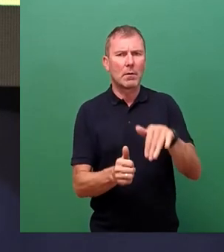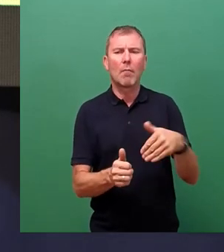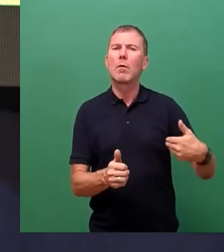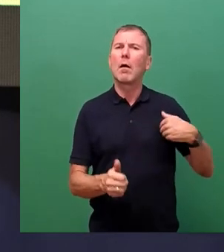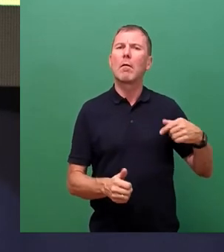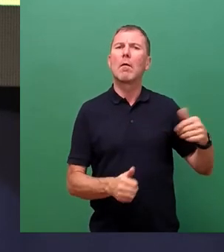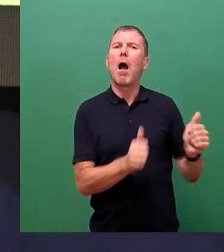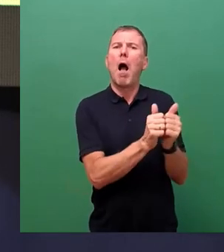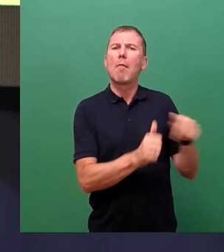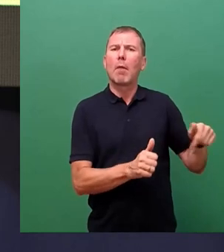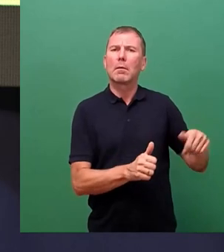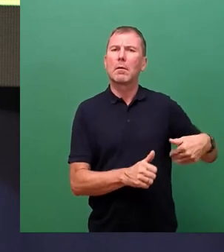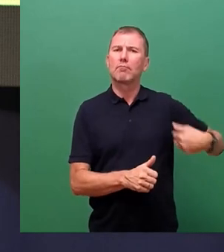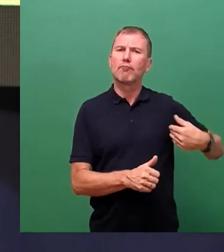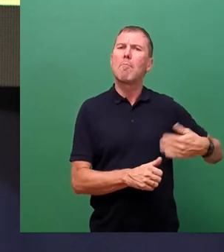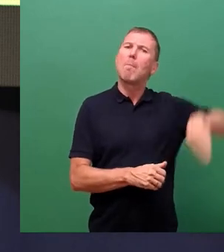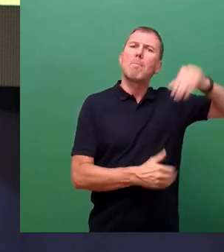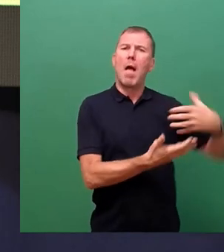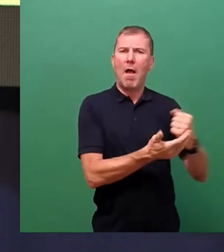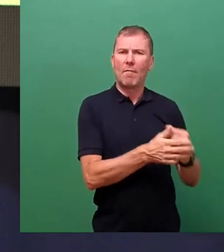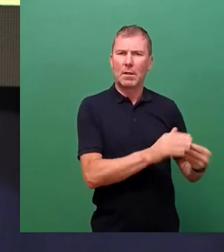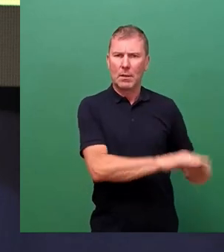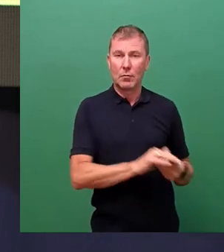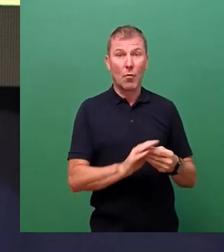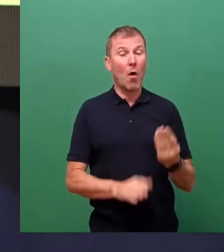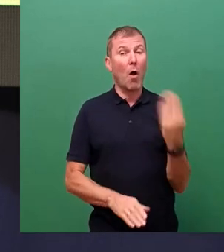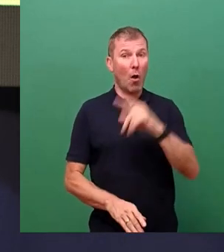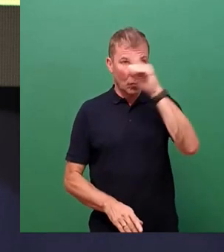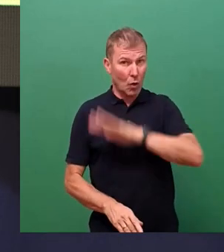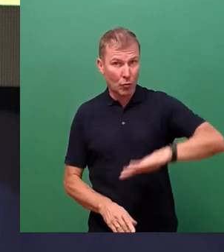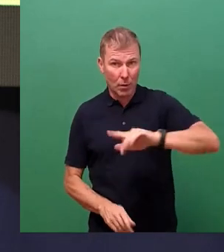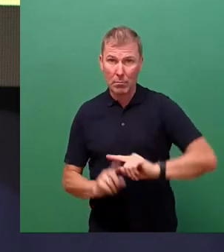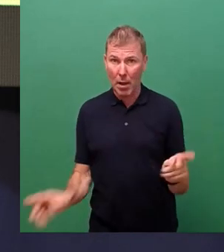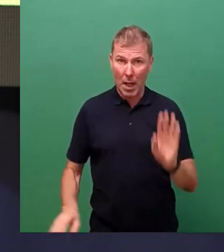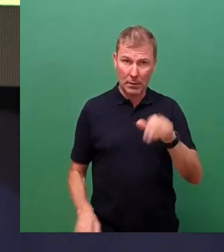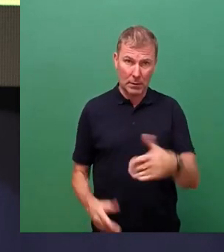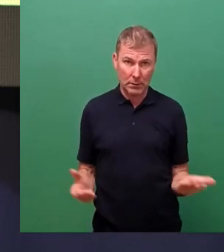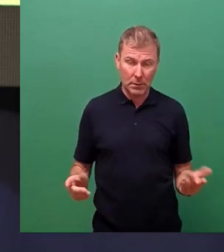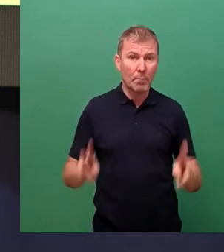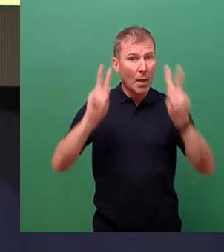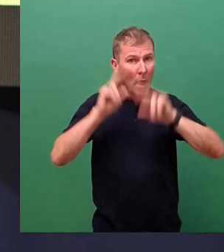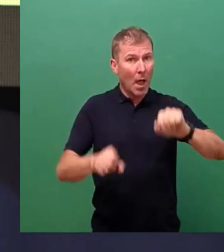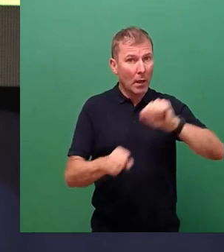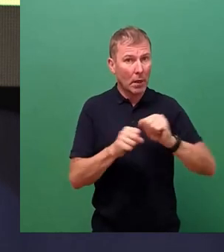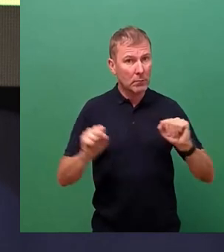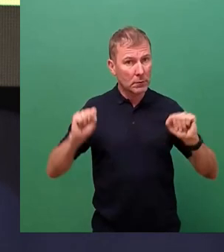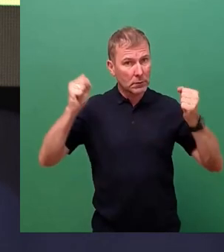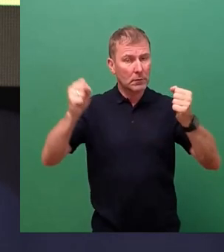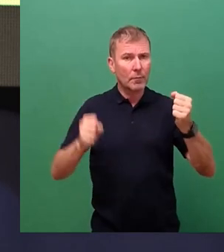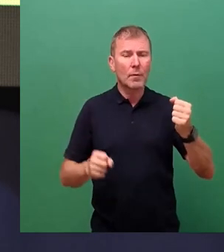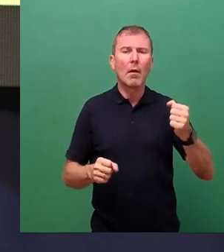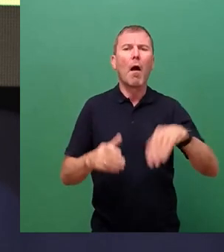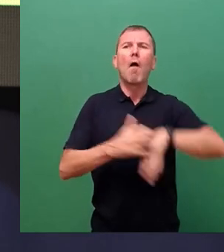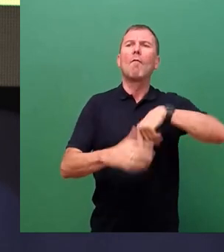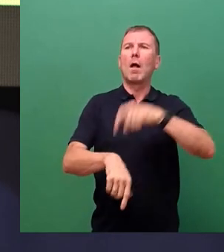Teil des Unterhalts verdient. In Ostseitsland ist das anders. Hier wird das ehrenamtliche Engagement eher mit Vollzeitbeschäftigung